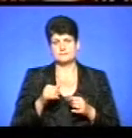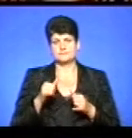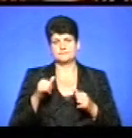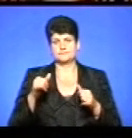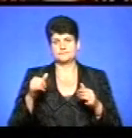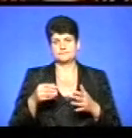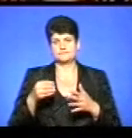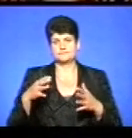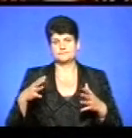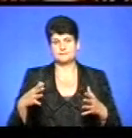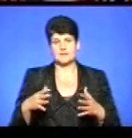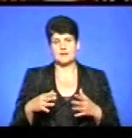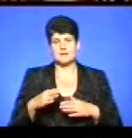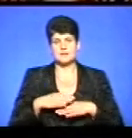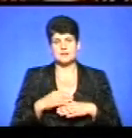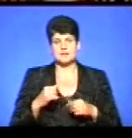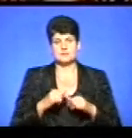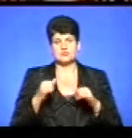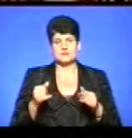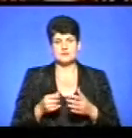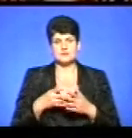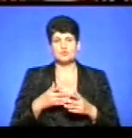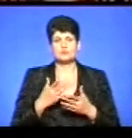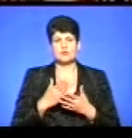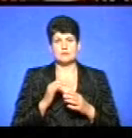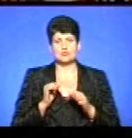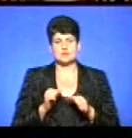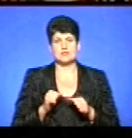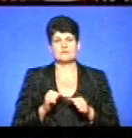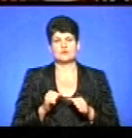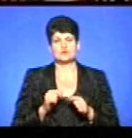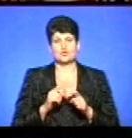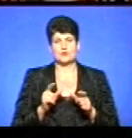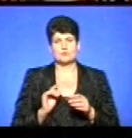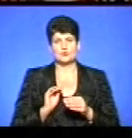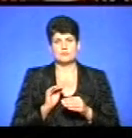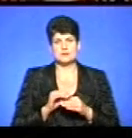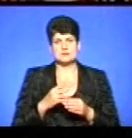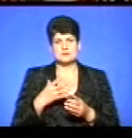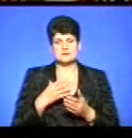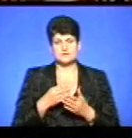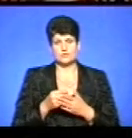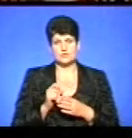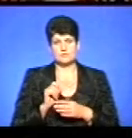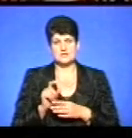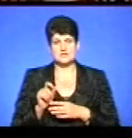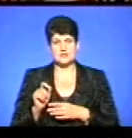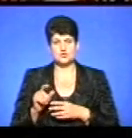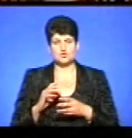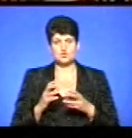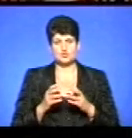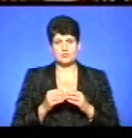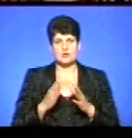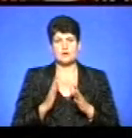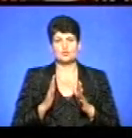і парти збільшувалися в ціні. Тому є можливість школам доплатити з своїх кошторисних призначень суму, яка